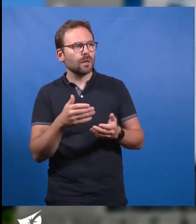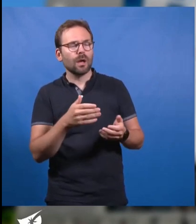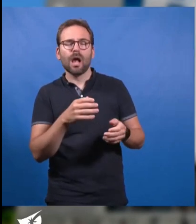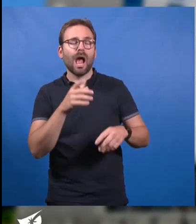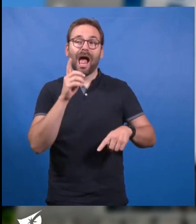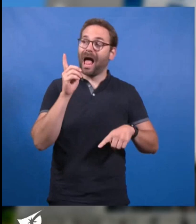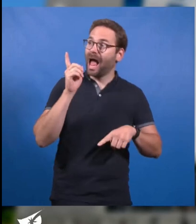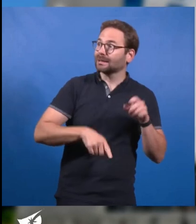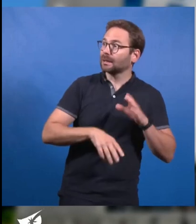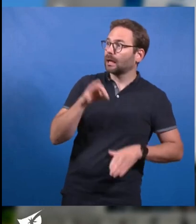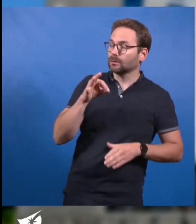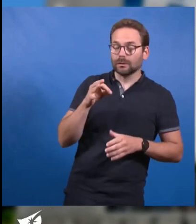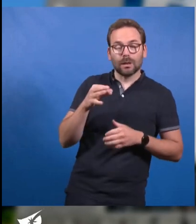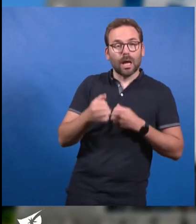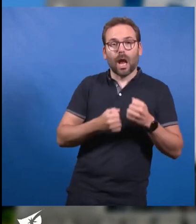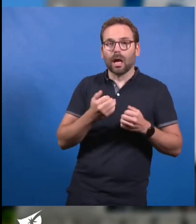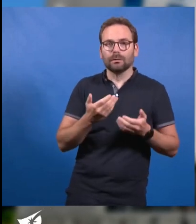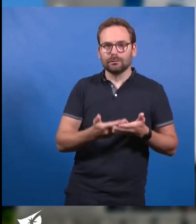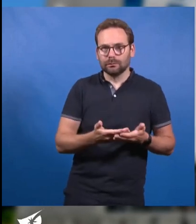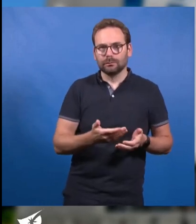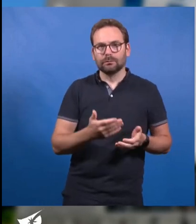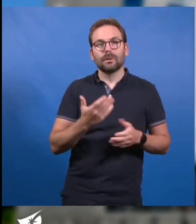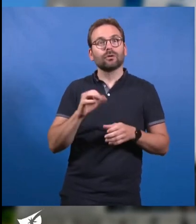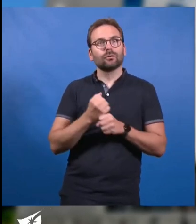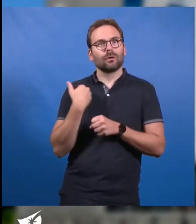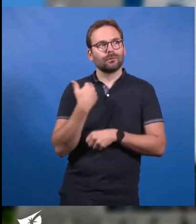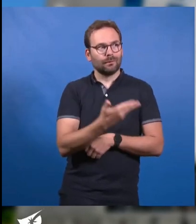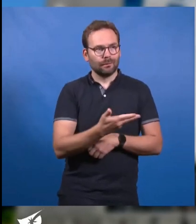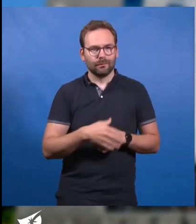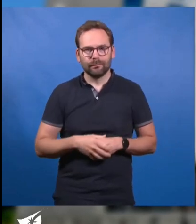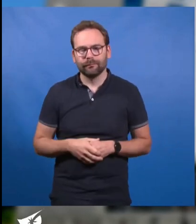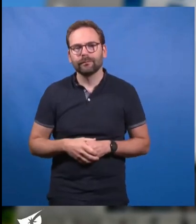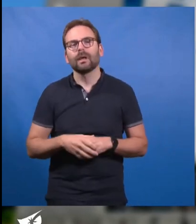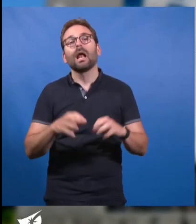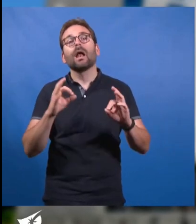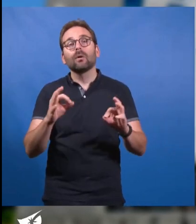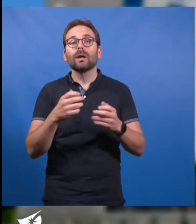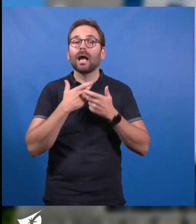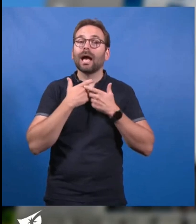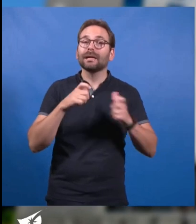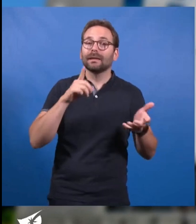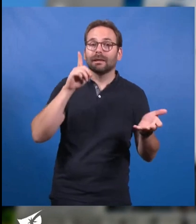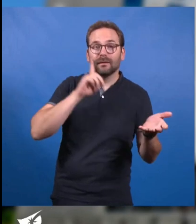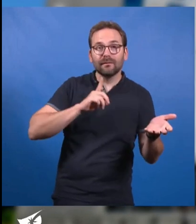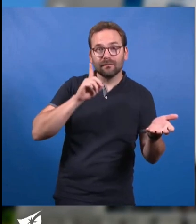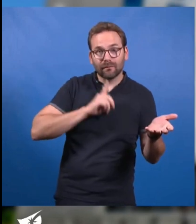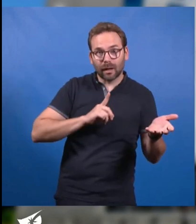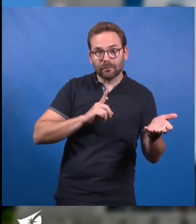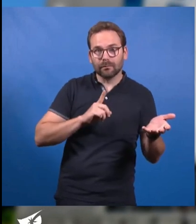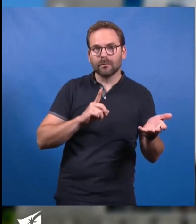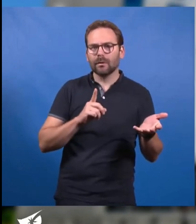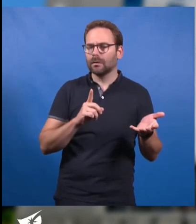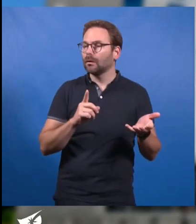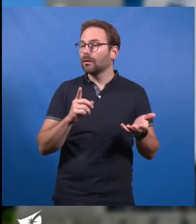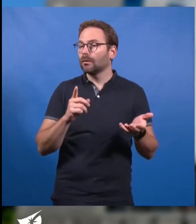L'accès, certes, de la citoyenneté des femmes est certainement acquis